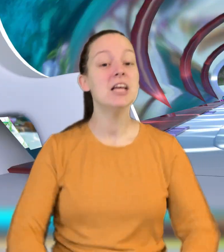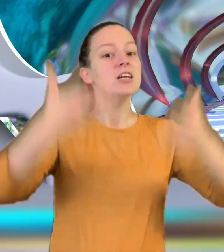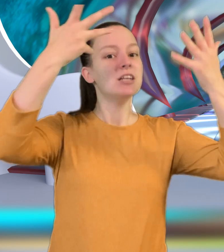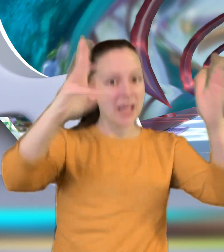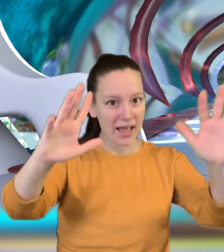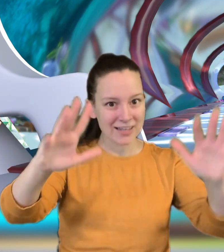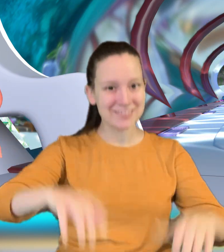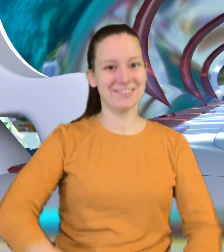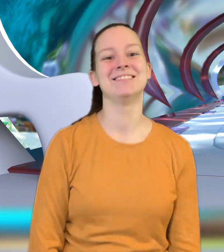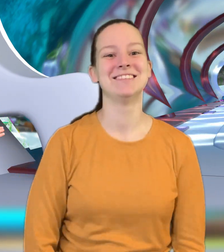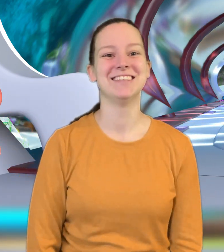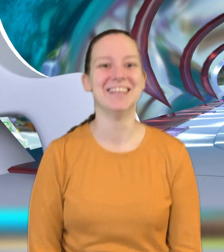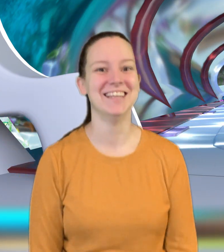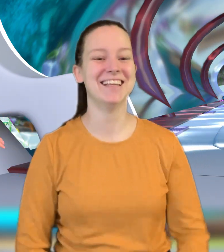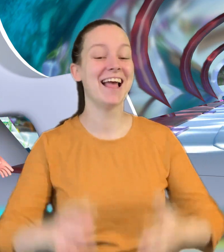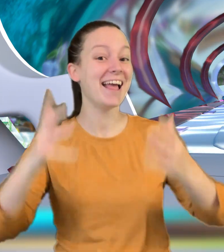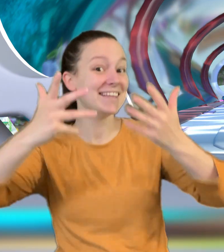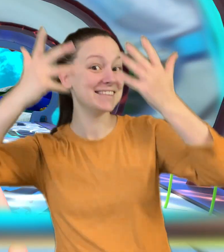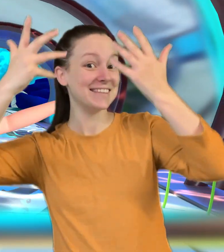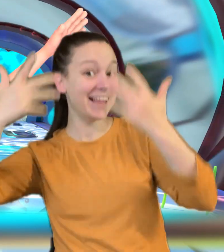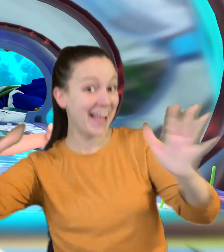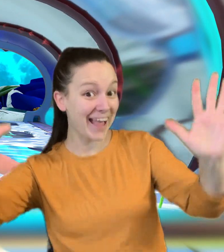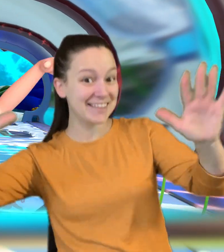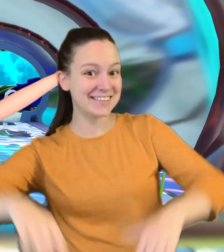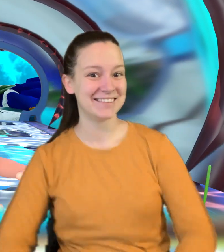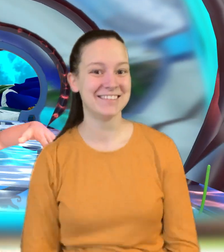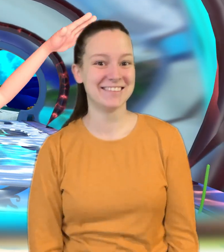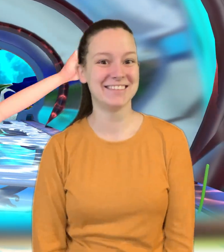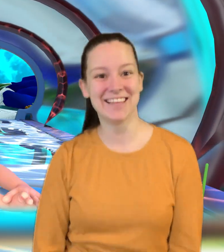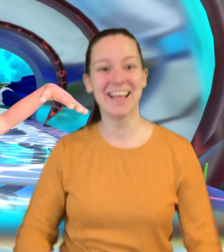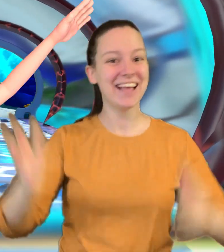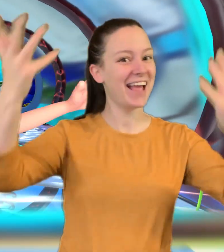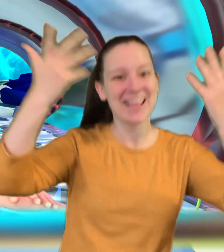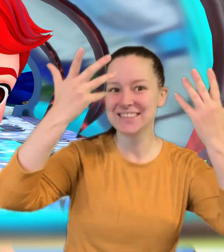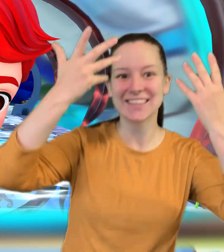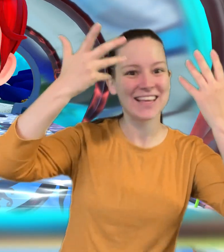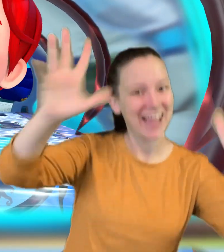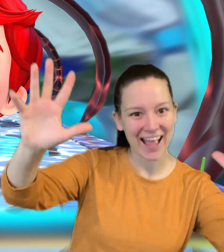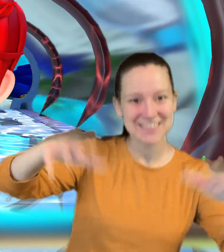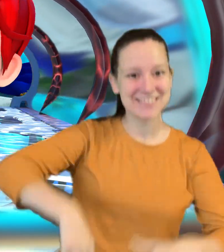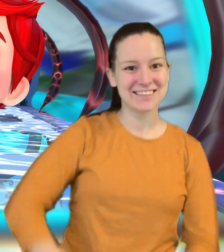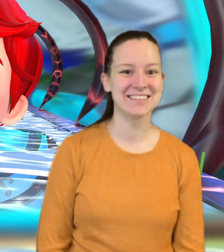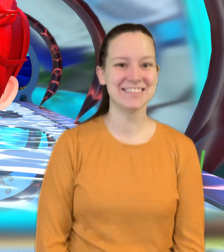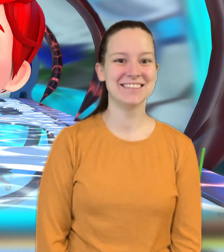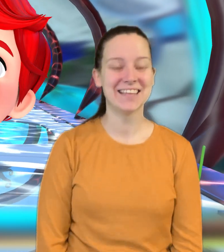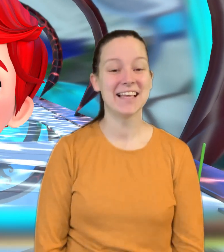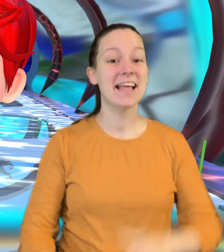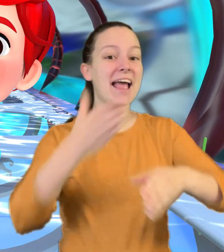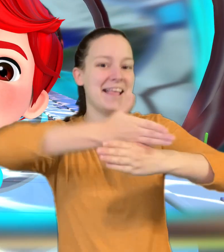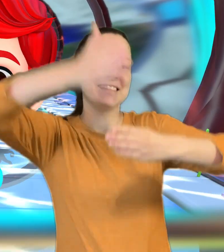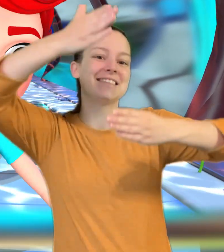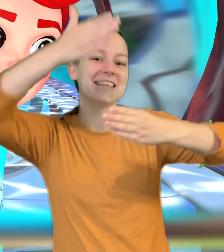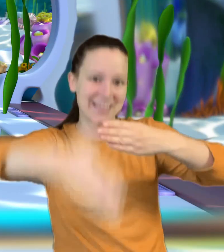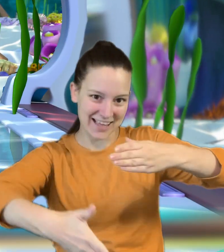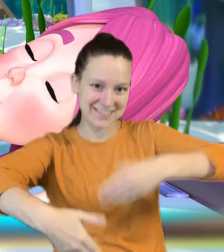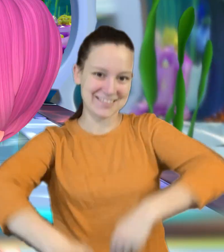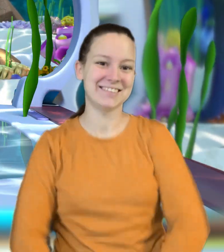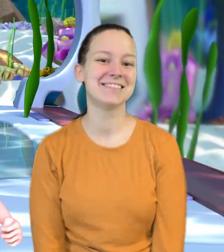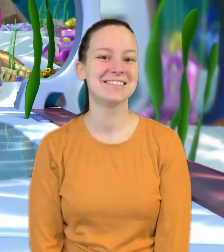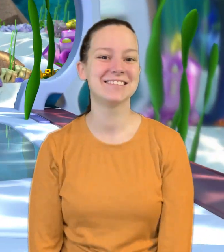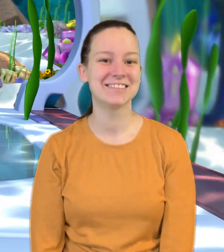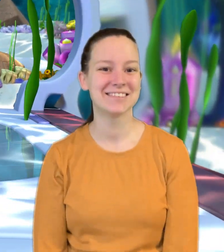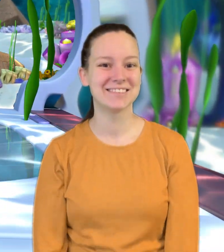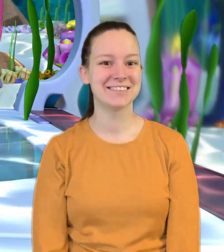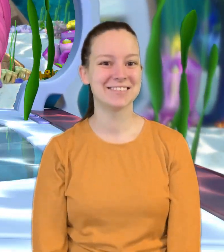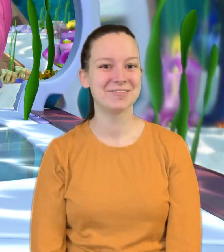alles gut. Du warst dabei, jetzt ist's vorbei, du hast viel